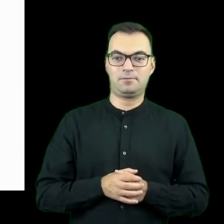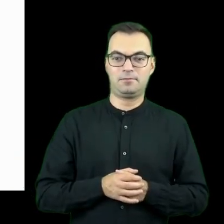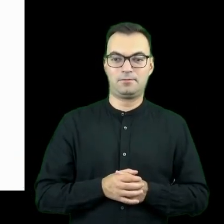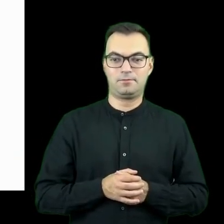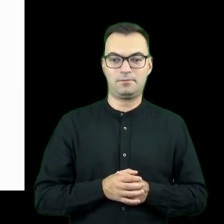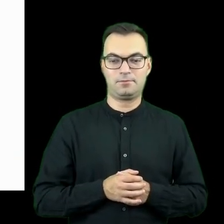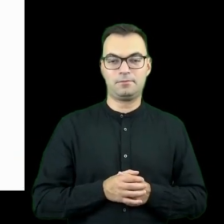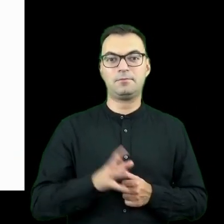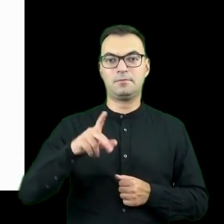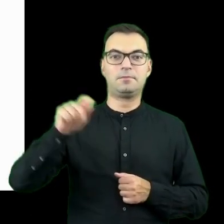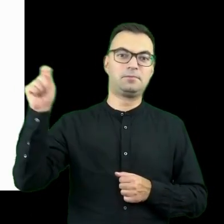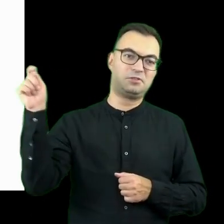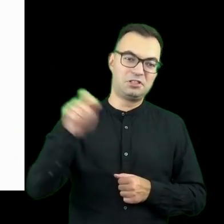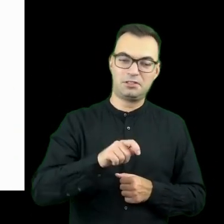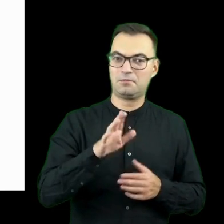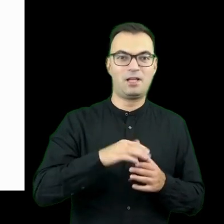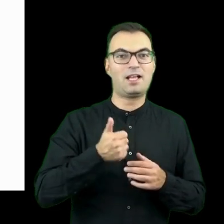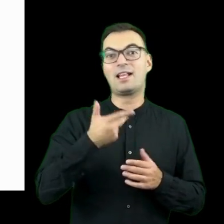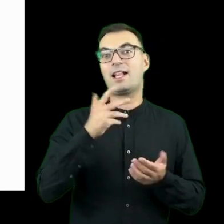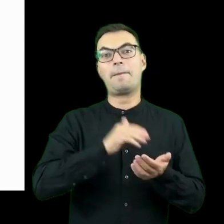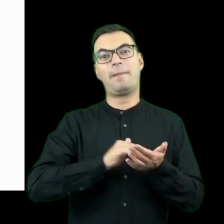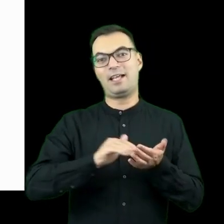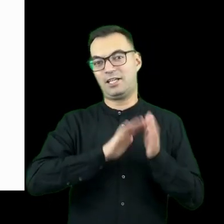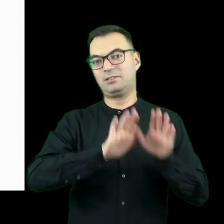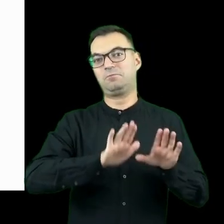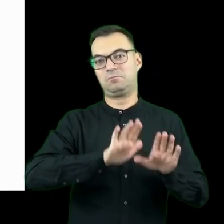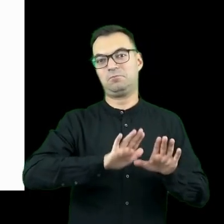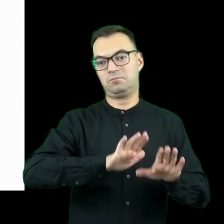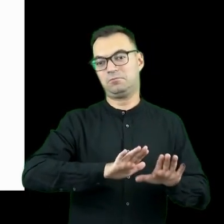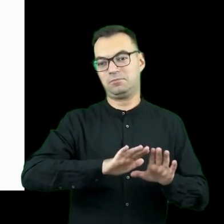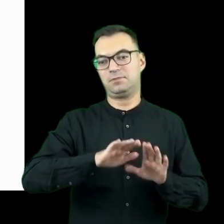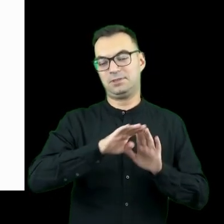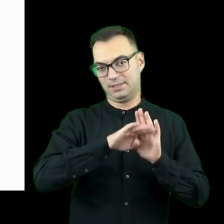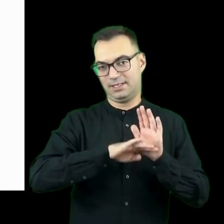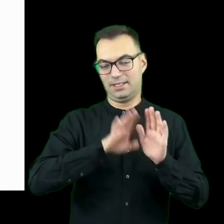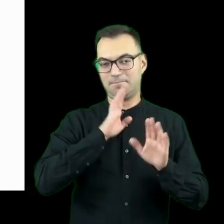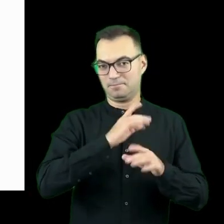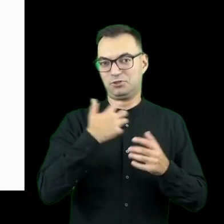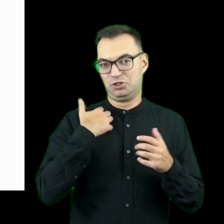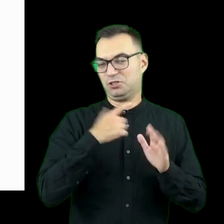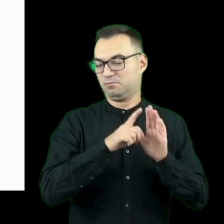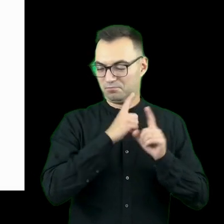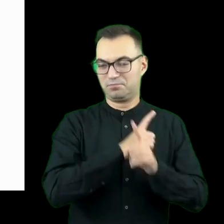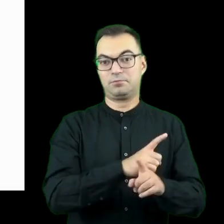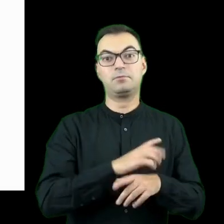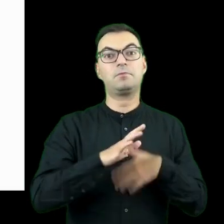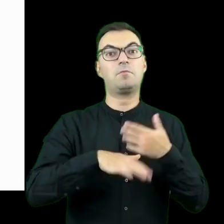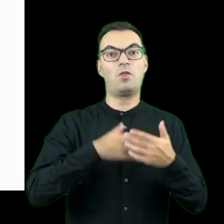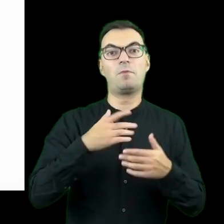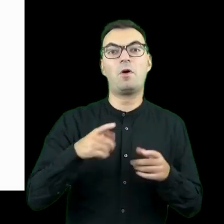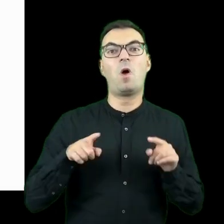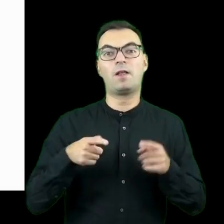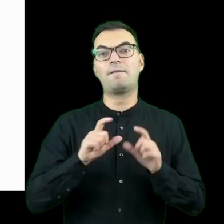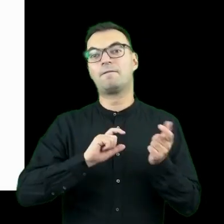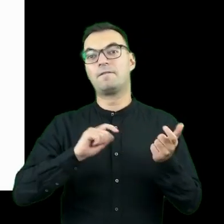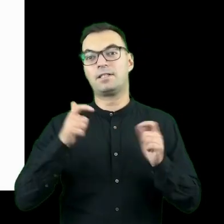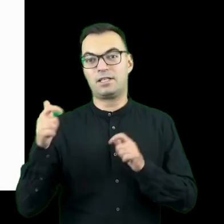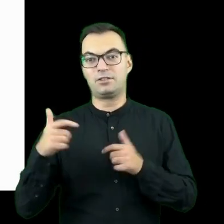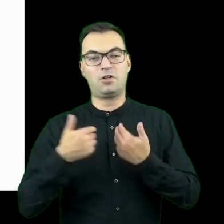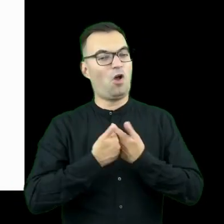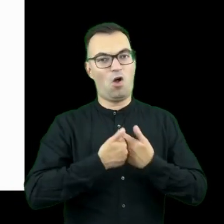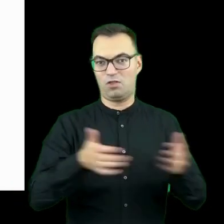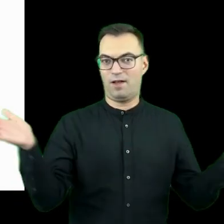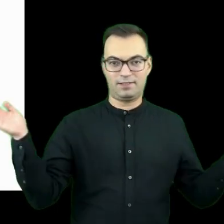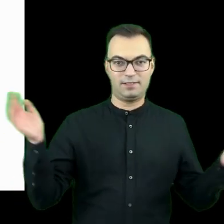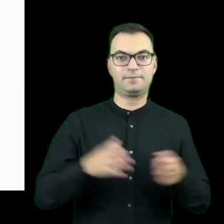do tej osady przyjechać na kilka miesięcy i żyć tam zgodnie z zasadami tej wspólnoty. Zaczęli też organizować wydarzenia, które